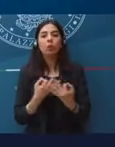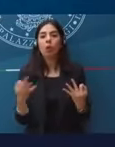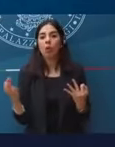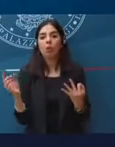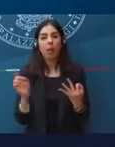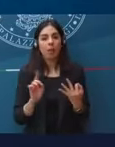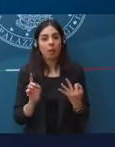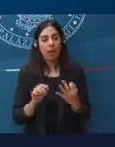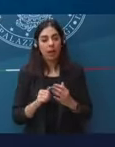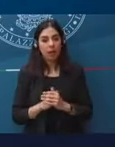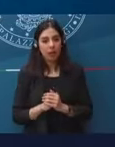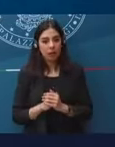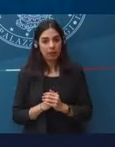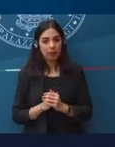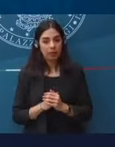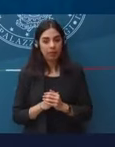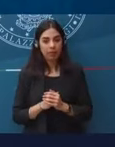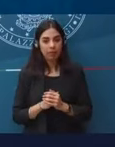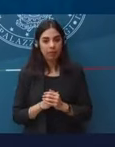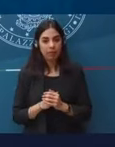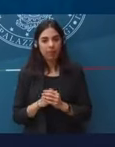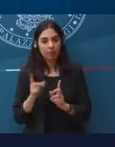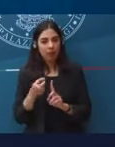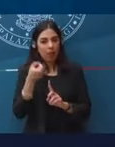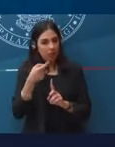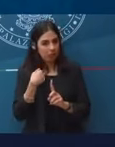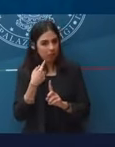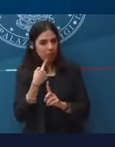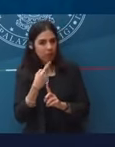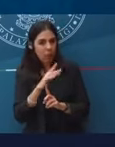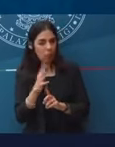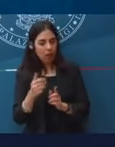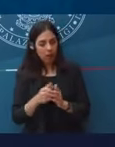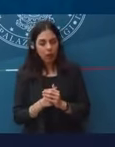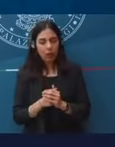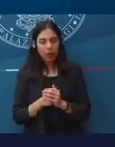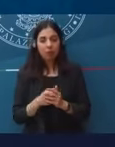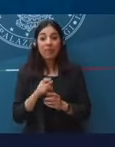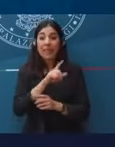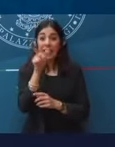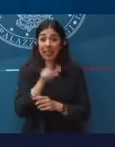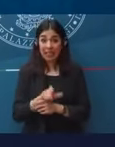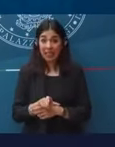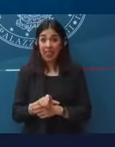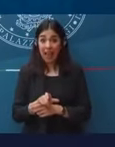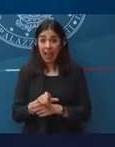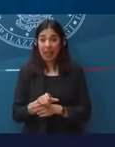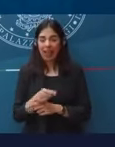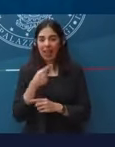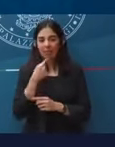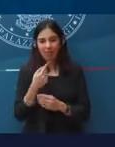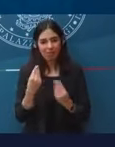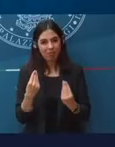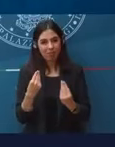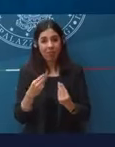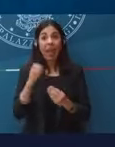E vi dico una cosa, a proposito di andare in ordine sparso. Dicevo, l'Italia complessivamente è la seconda in Europa per vaccinazioni.